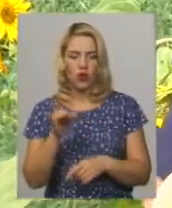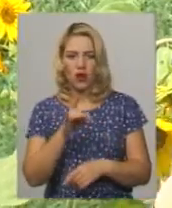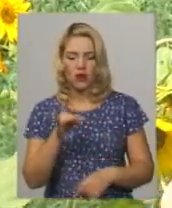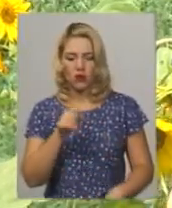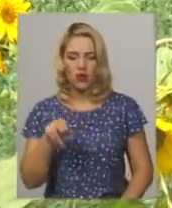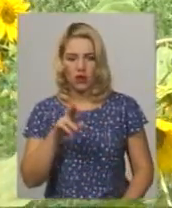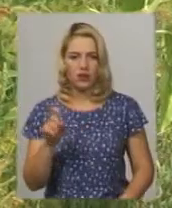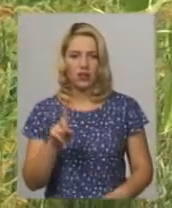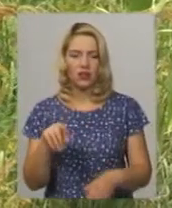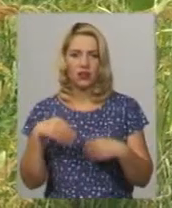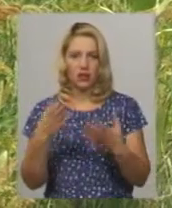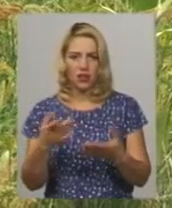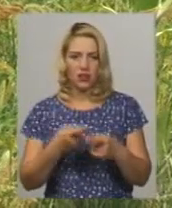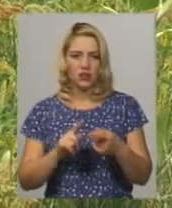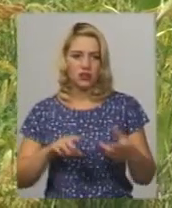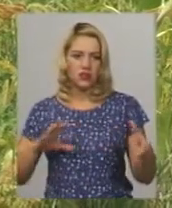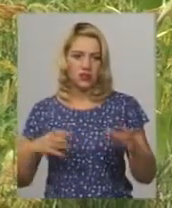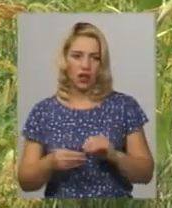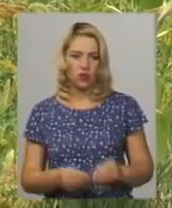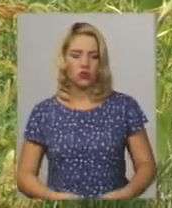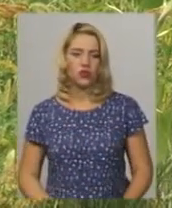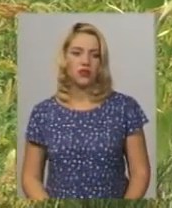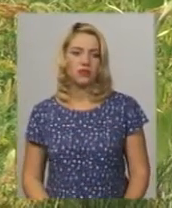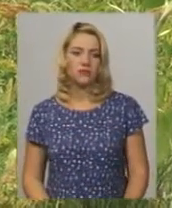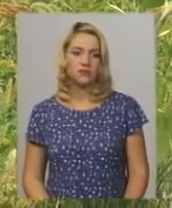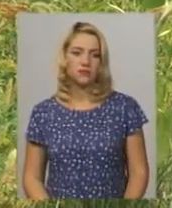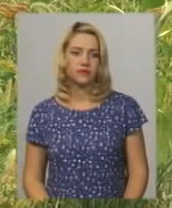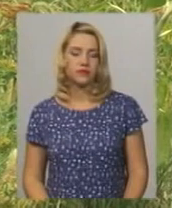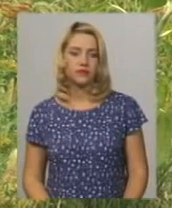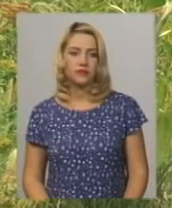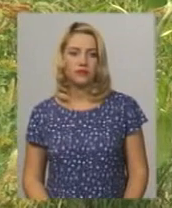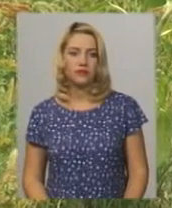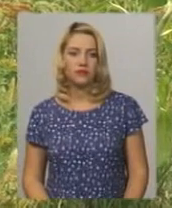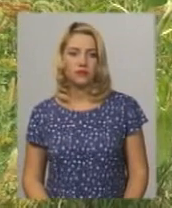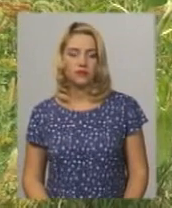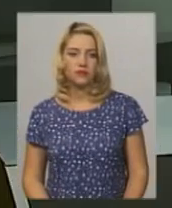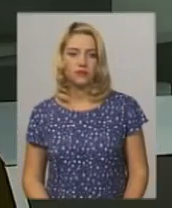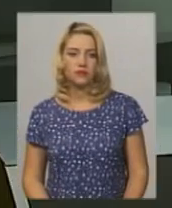дали якісь заключення. Світлана Поробок, Олександр Горішевський. Новини на Суспільному. Хмельниччина.